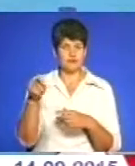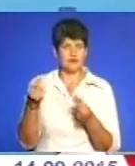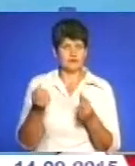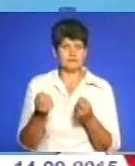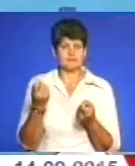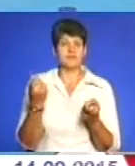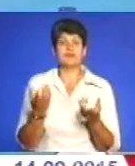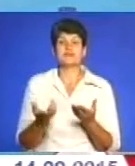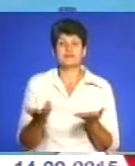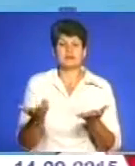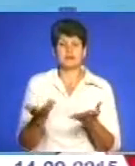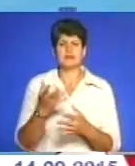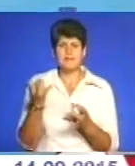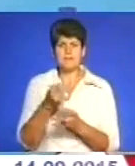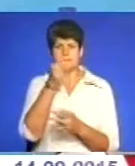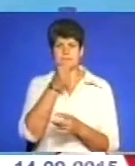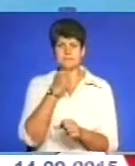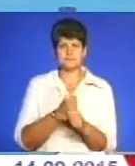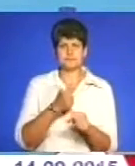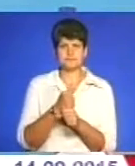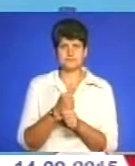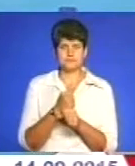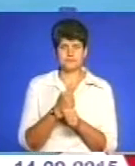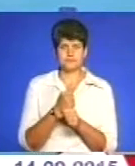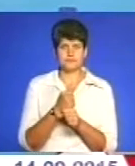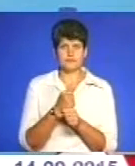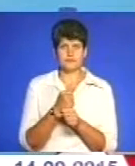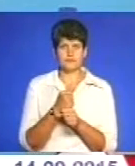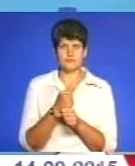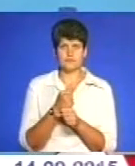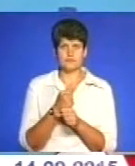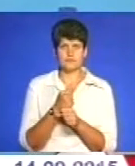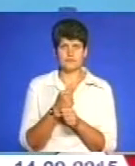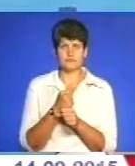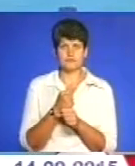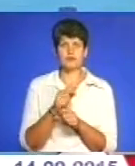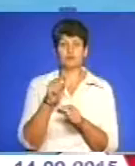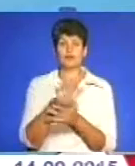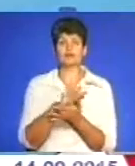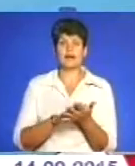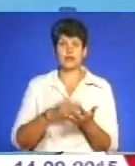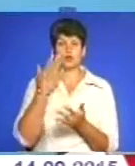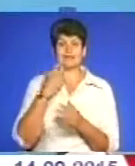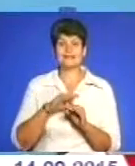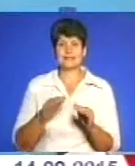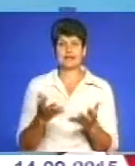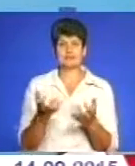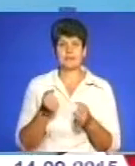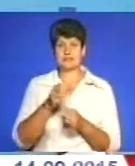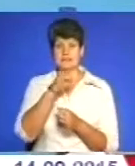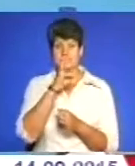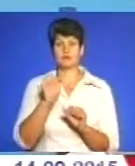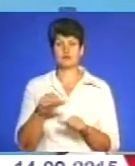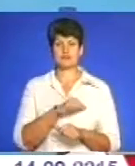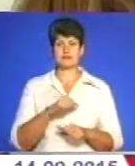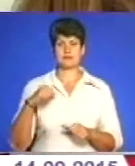'являються, що вони для цього цілий місяць працюють. Тому далі, коли дитина отримає зарплату, вона може